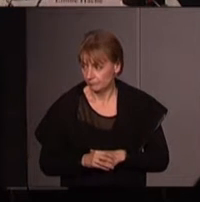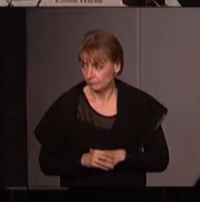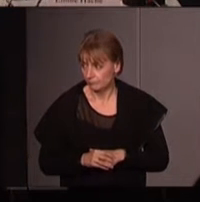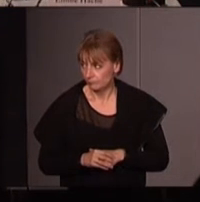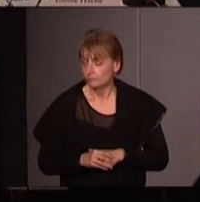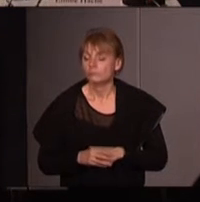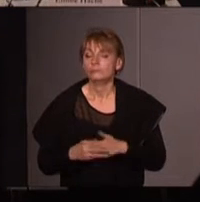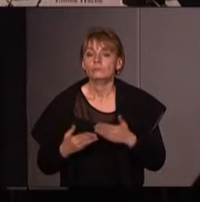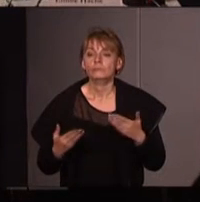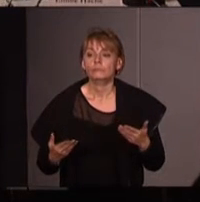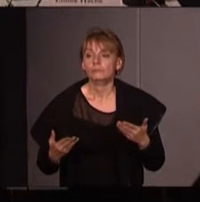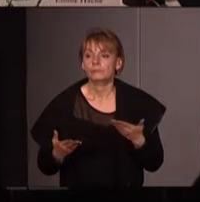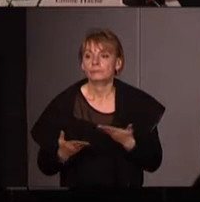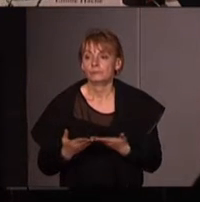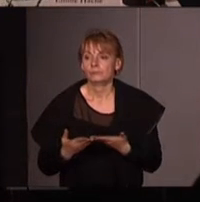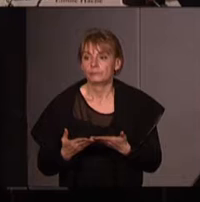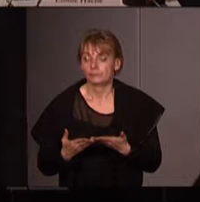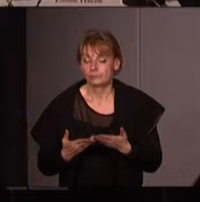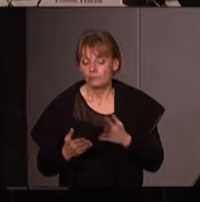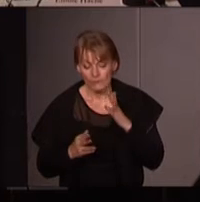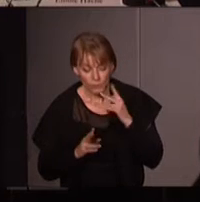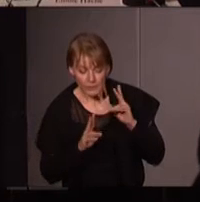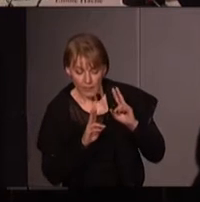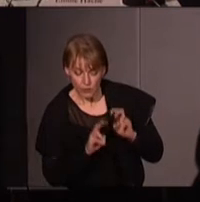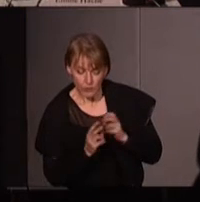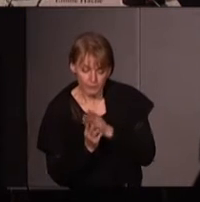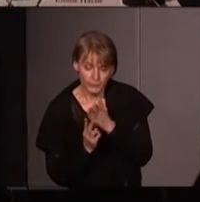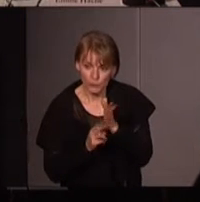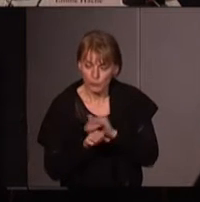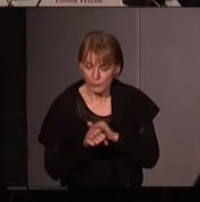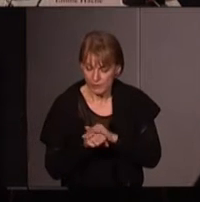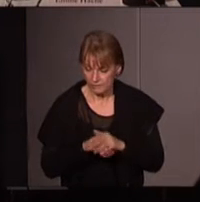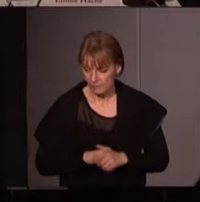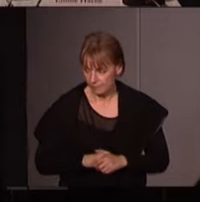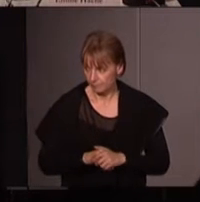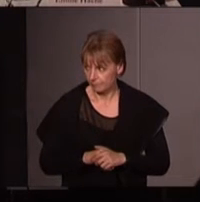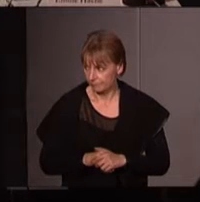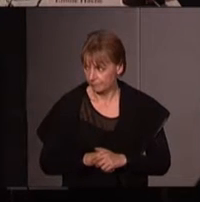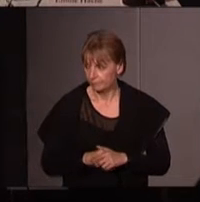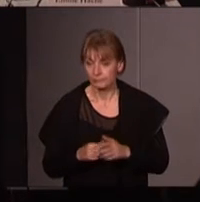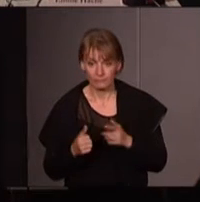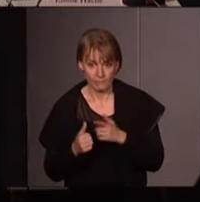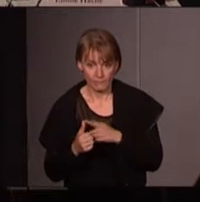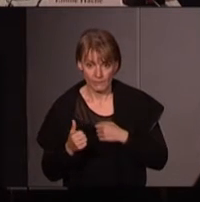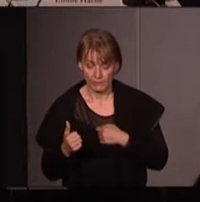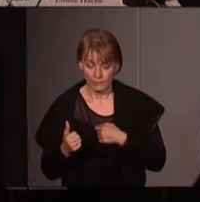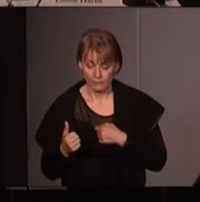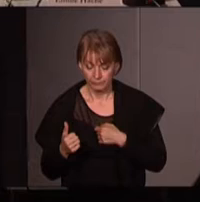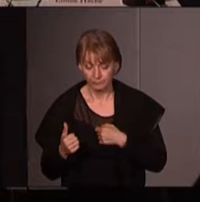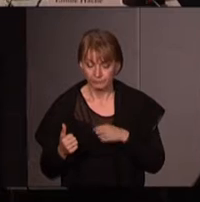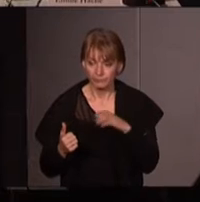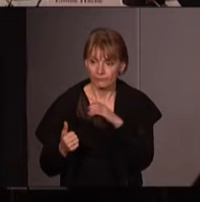or peut-être que la façon de l'entendre et c les raisons pour lesquelles j'ai été cherchée j'ai été cherchée pour deux raisons d'une part parce que dire que l